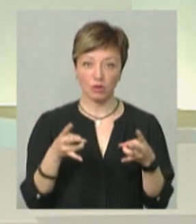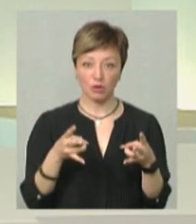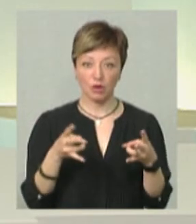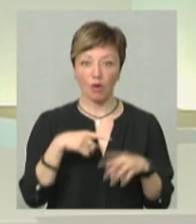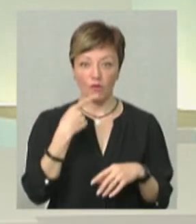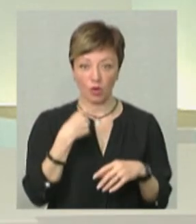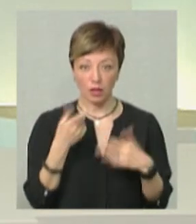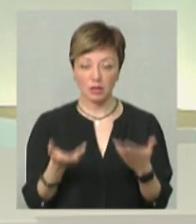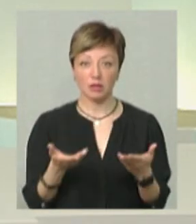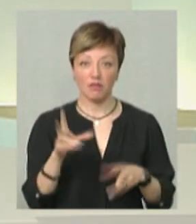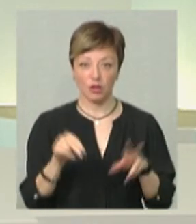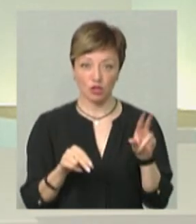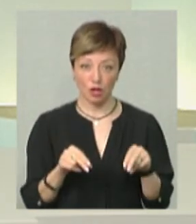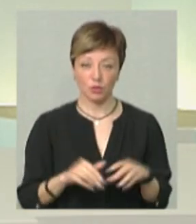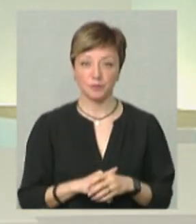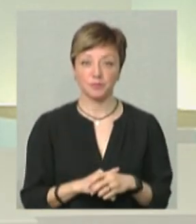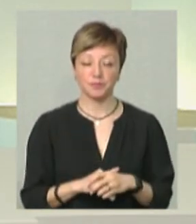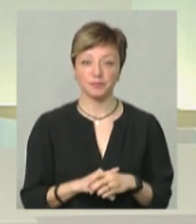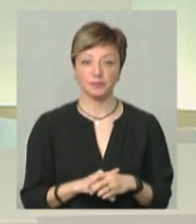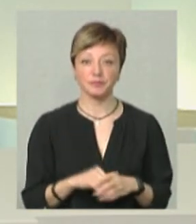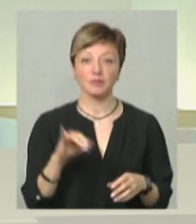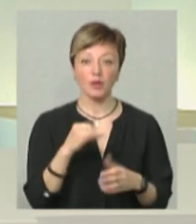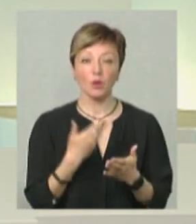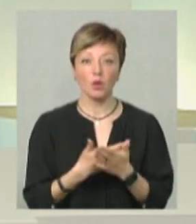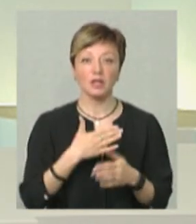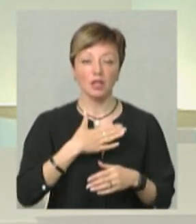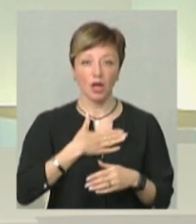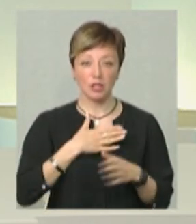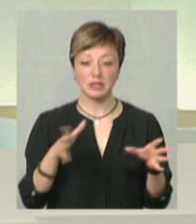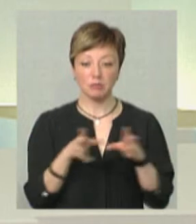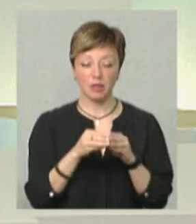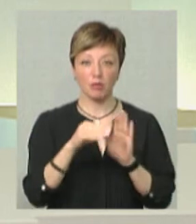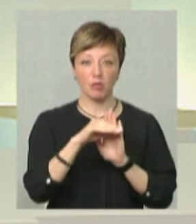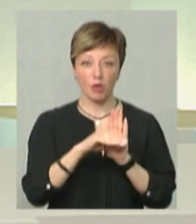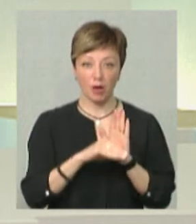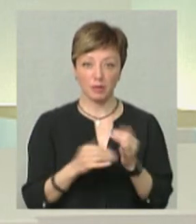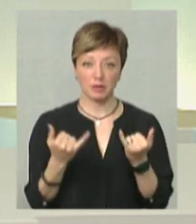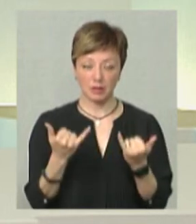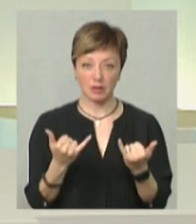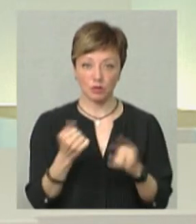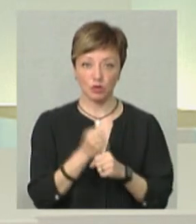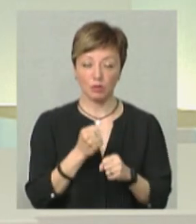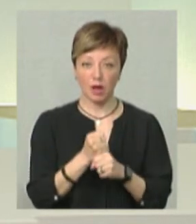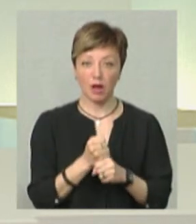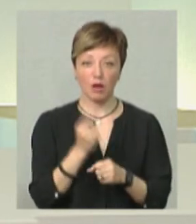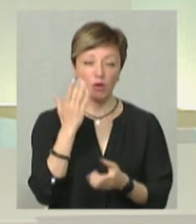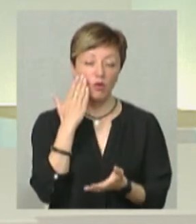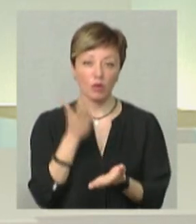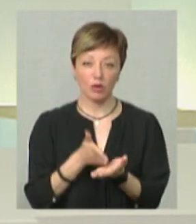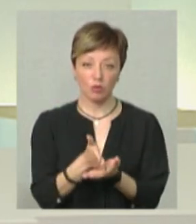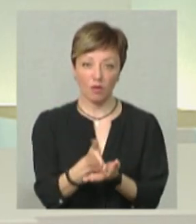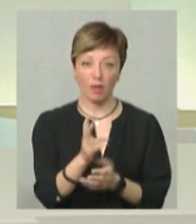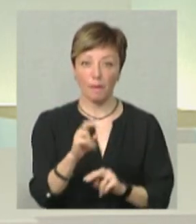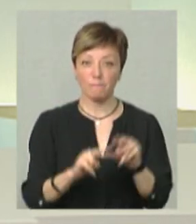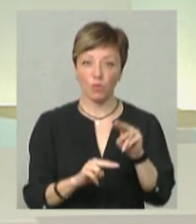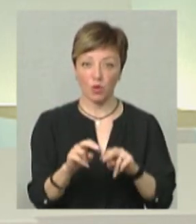говорити, я вважаю. І от наша така спільна програма, яку ми зараз розробляємо, вона орієнтована